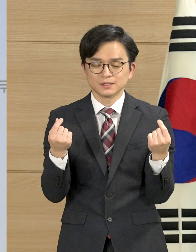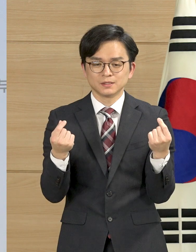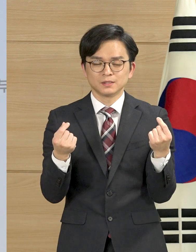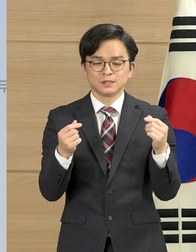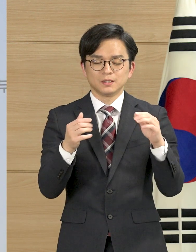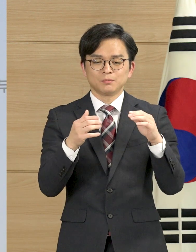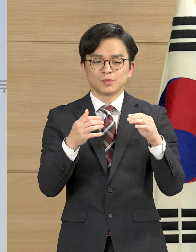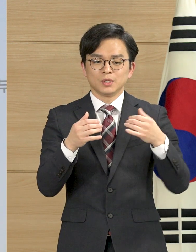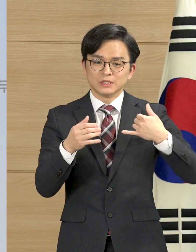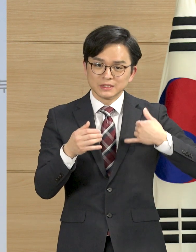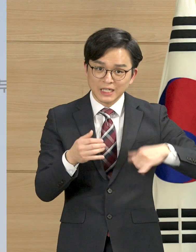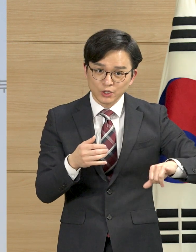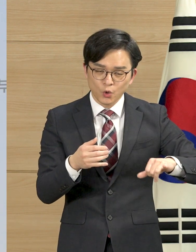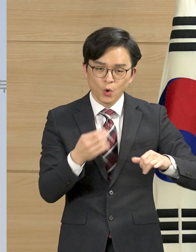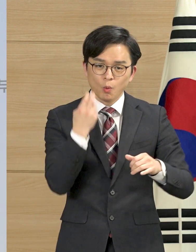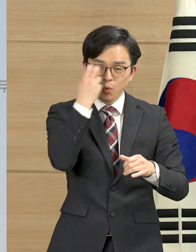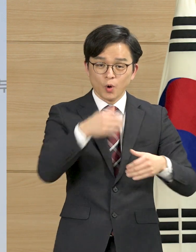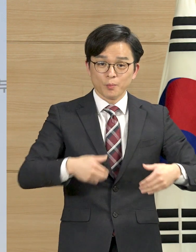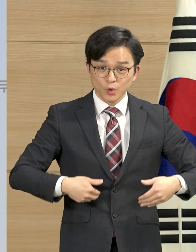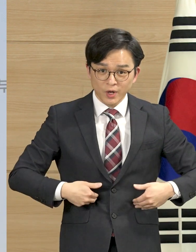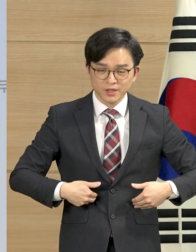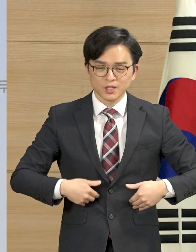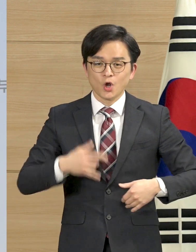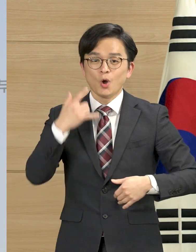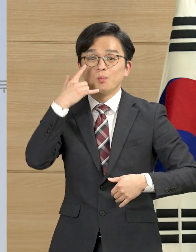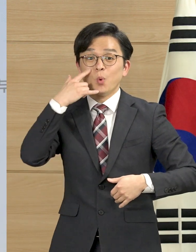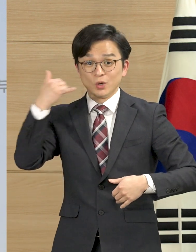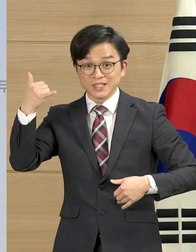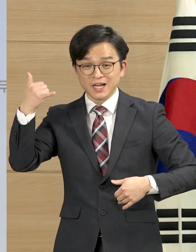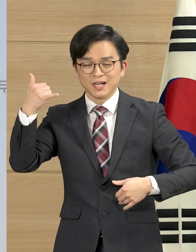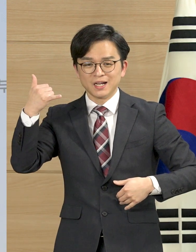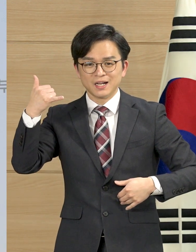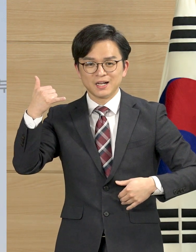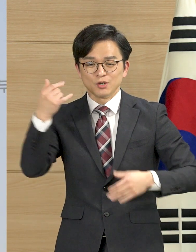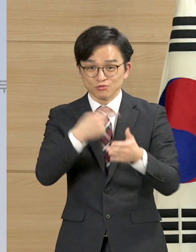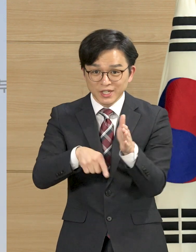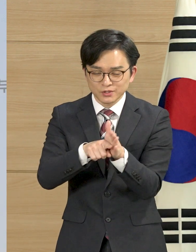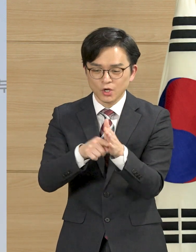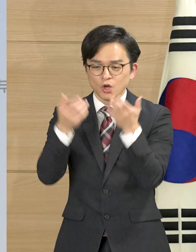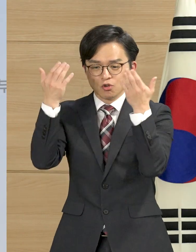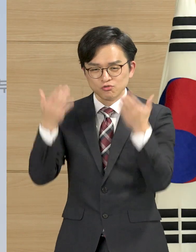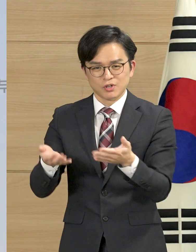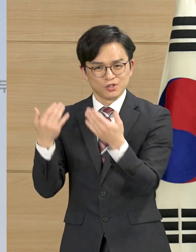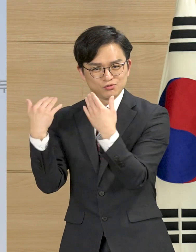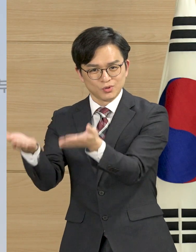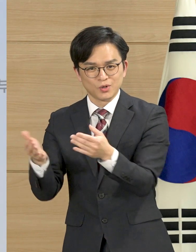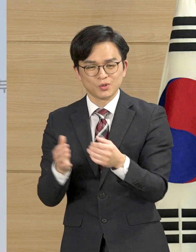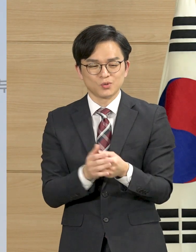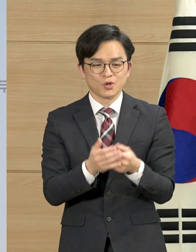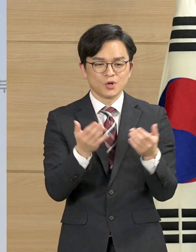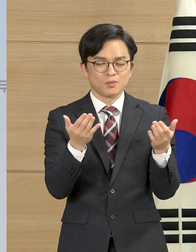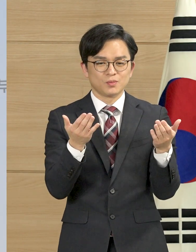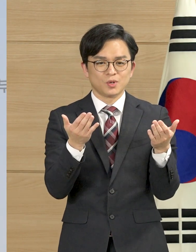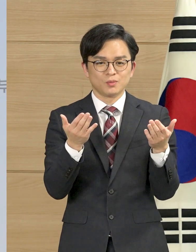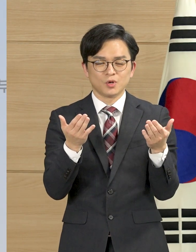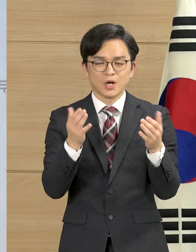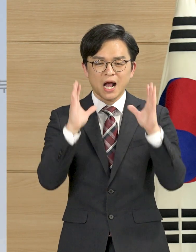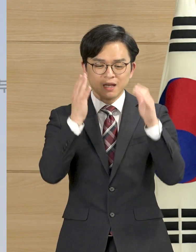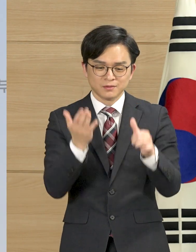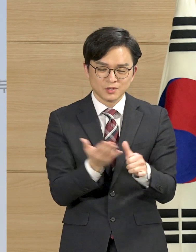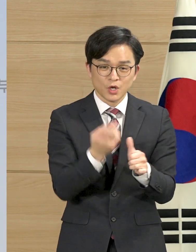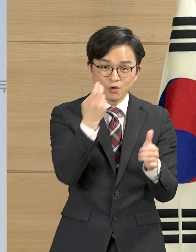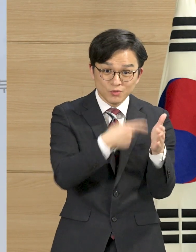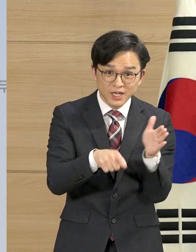자녀의 가정보호가 필요한 노동자는 연차휴가, 가족돌봄휴가, 육아기 근로시간 단축 등을